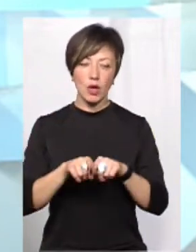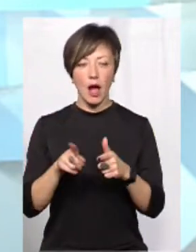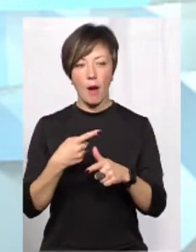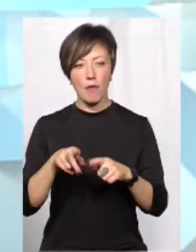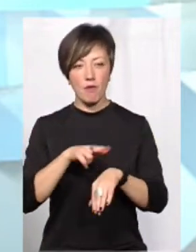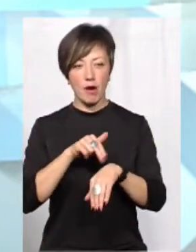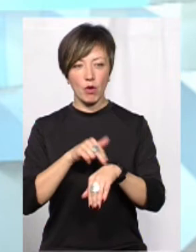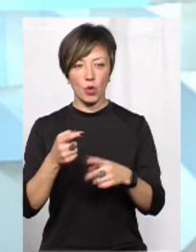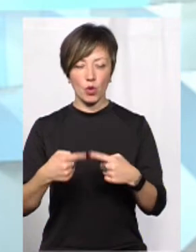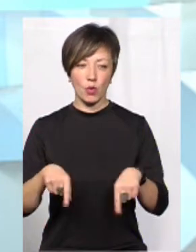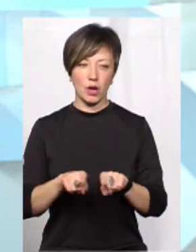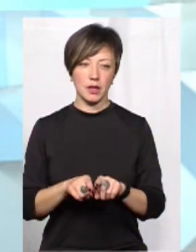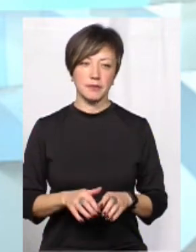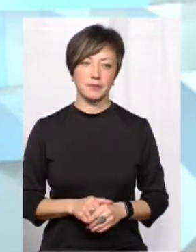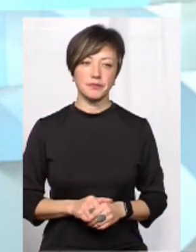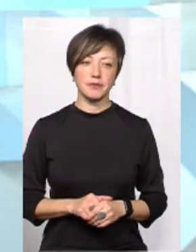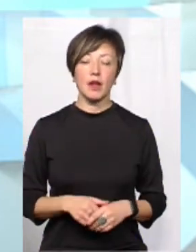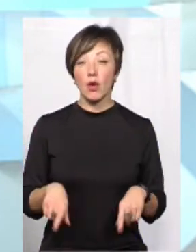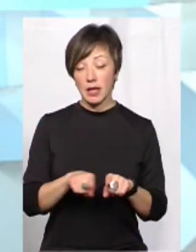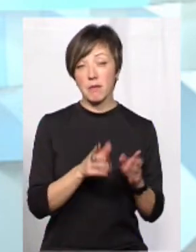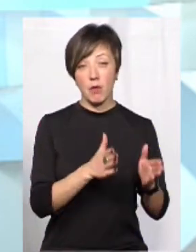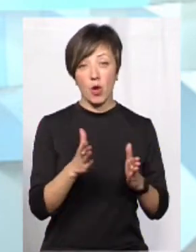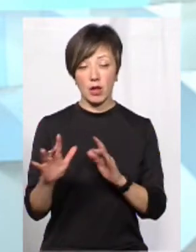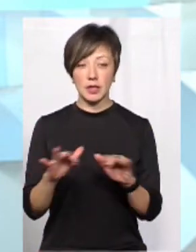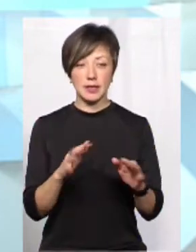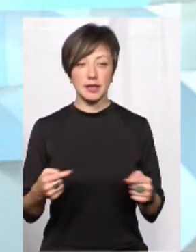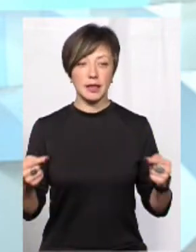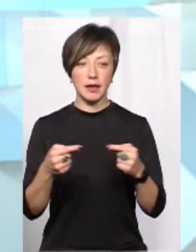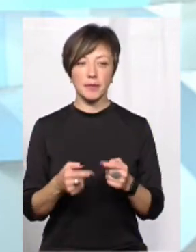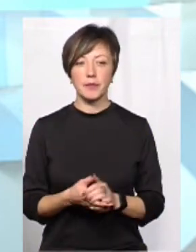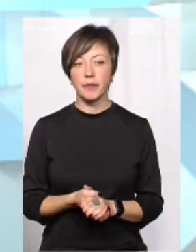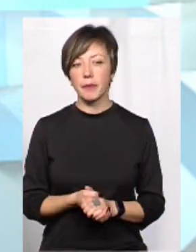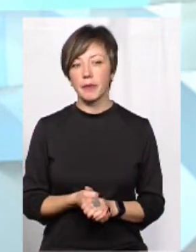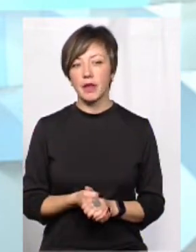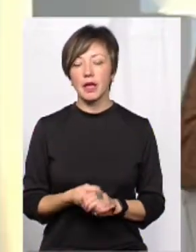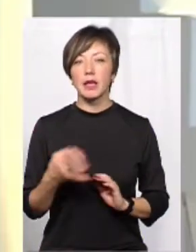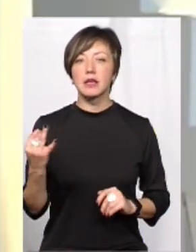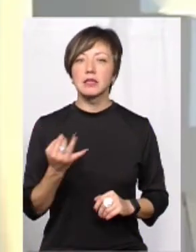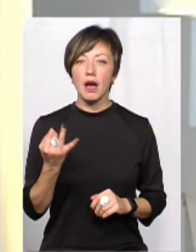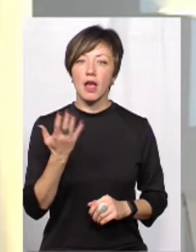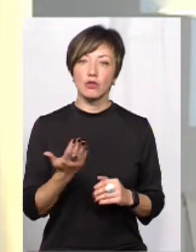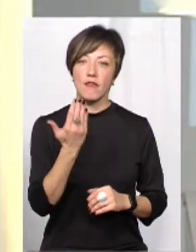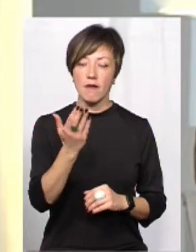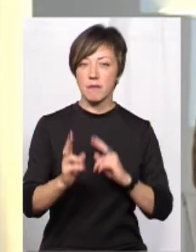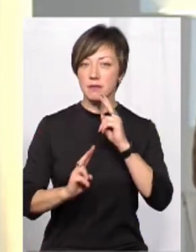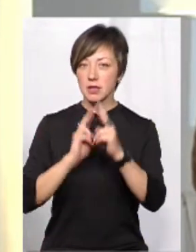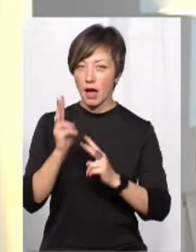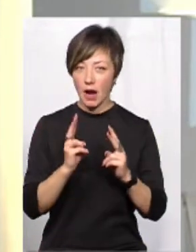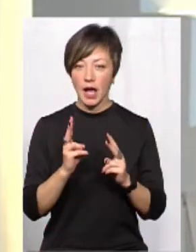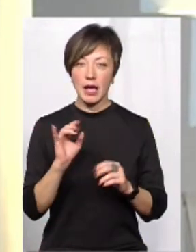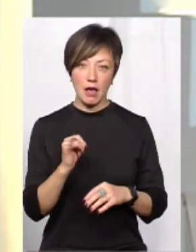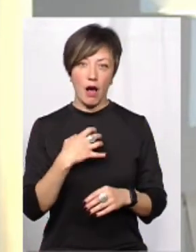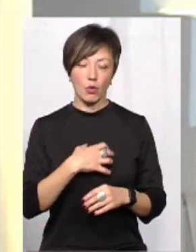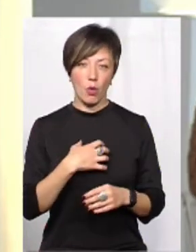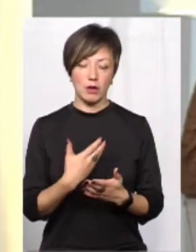правоохоронні органи. От власне алгоритм дій саме такий. А от цікаво, якщо вам прийшла скарга і вона